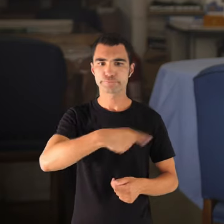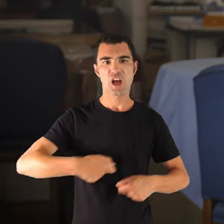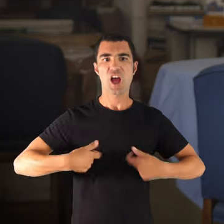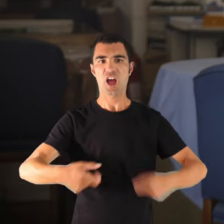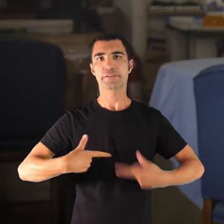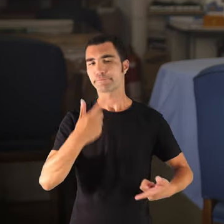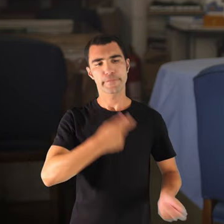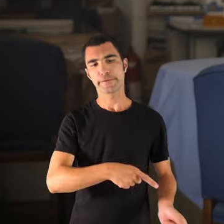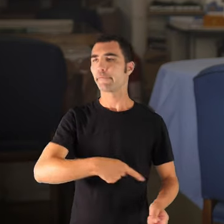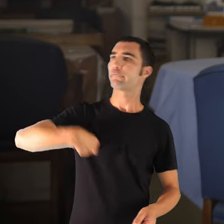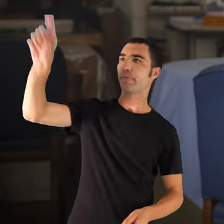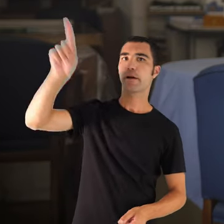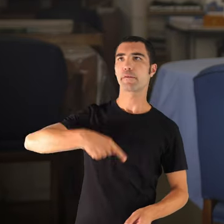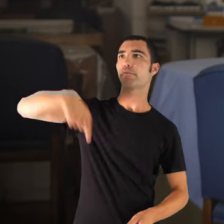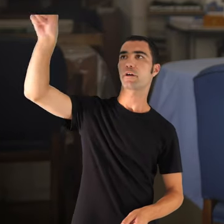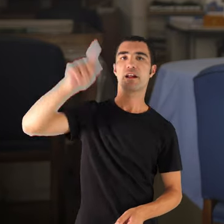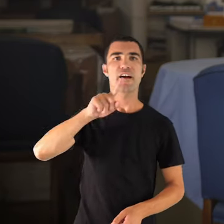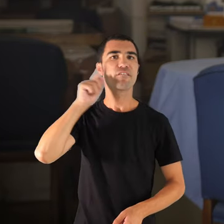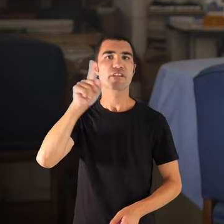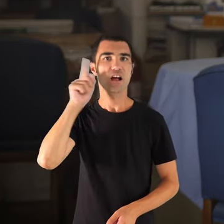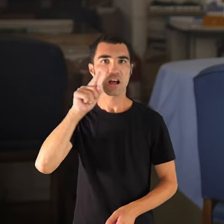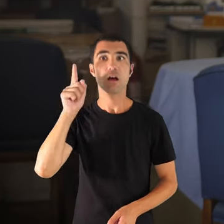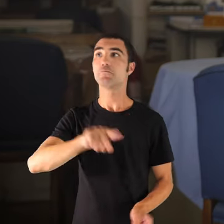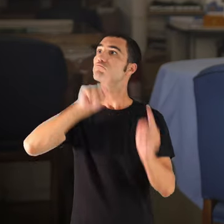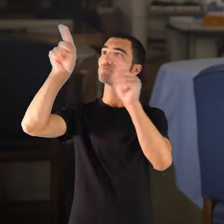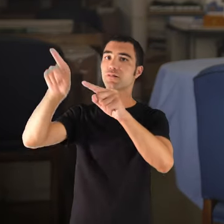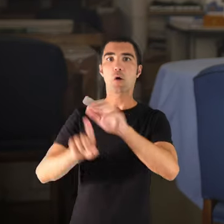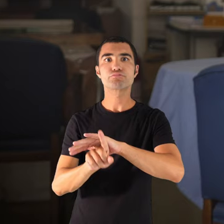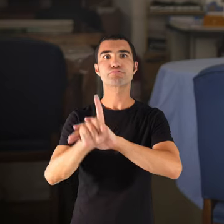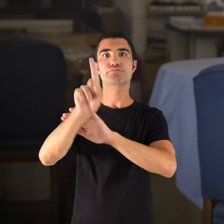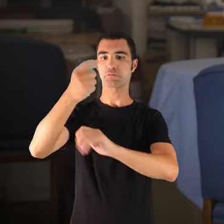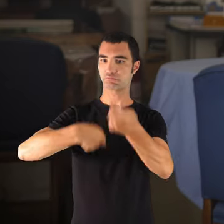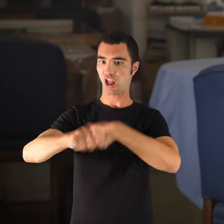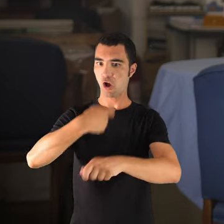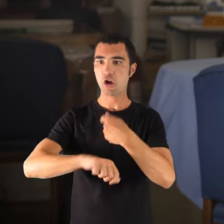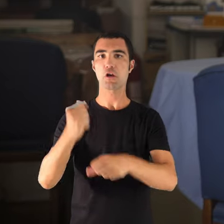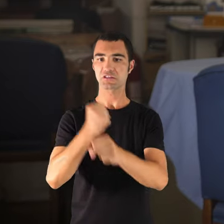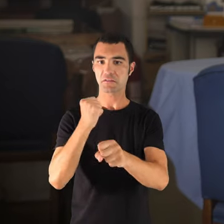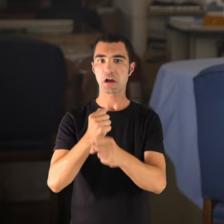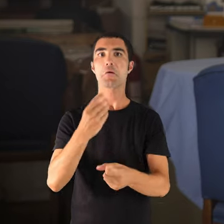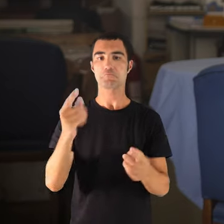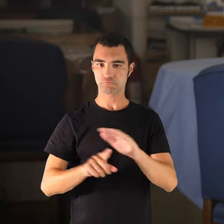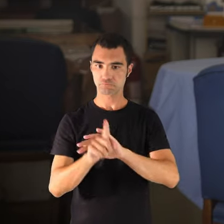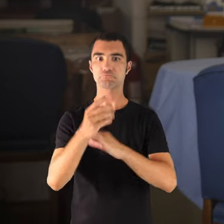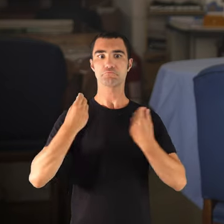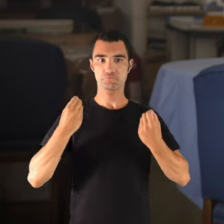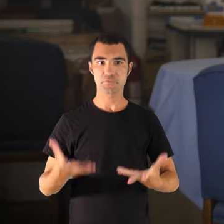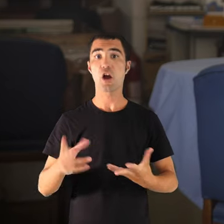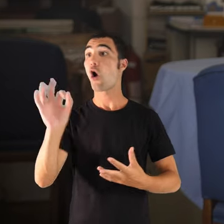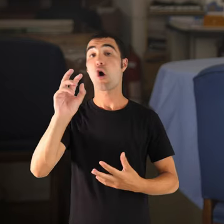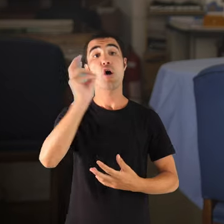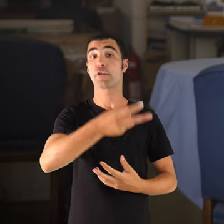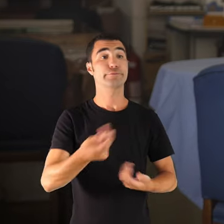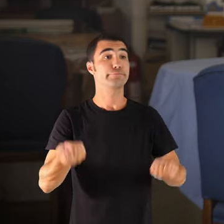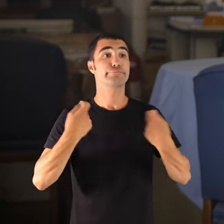veure que els va anar bé, que se van poder establir per ells, i van tenir un negoci, i va veure que no, que després van dir-se d'això, que no se van poder